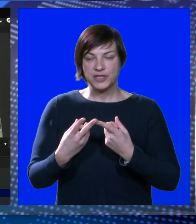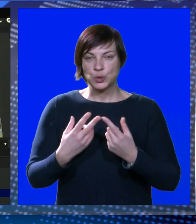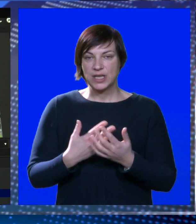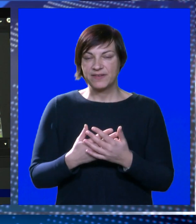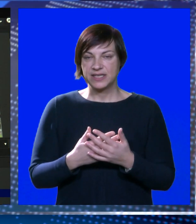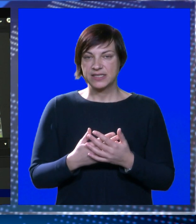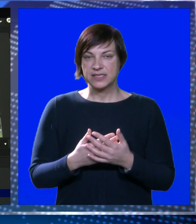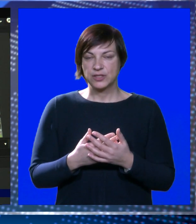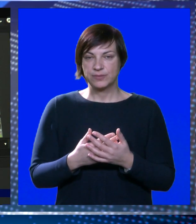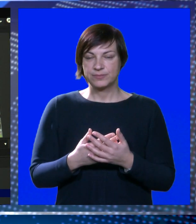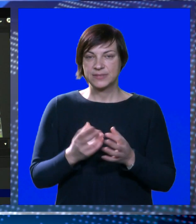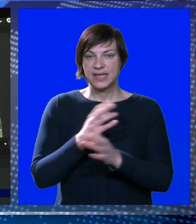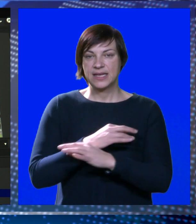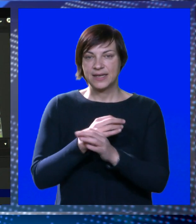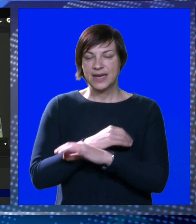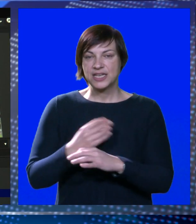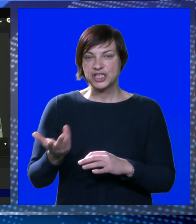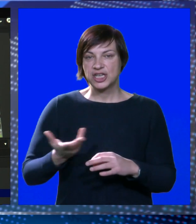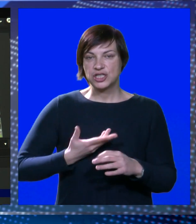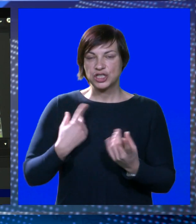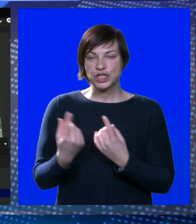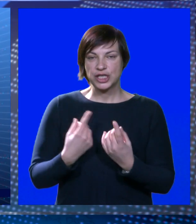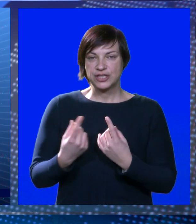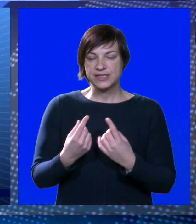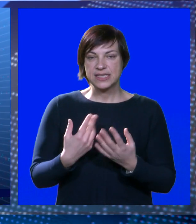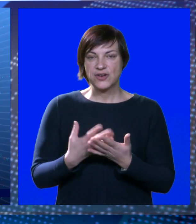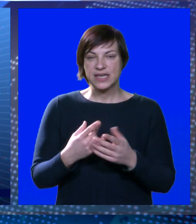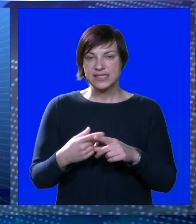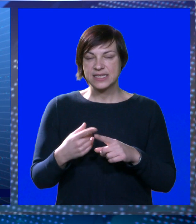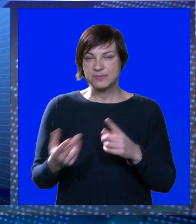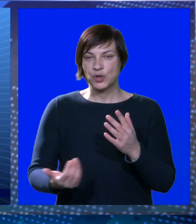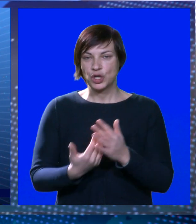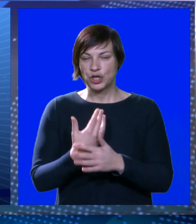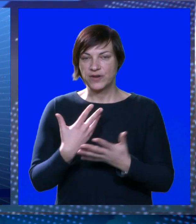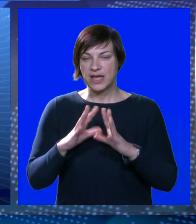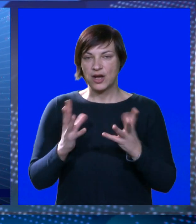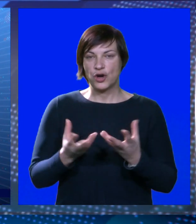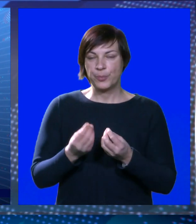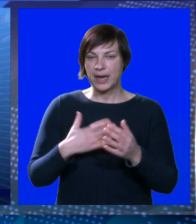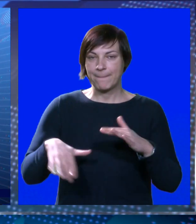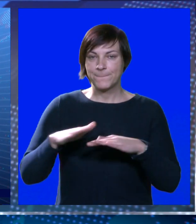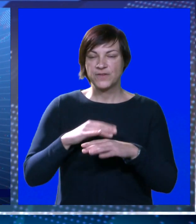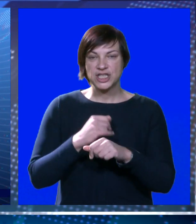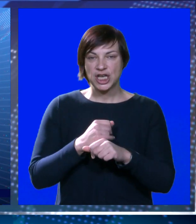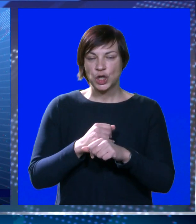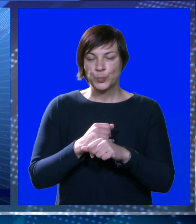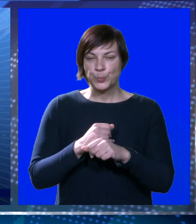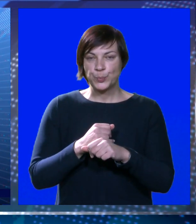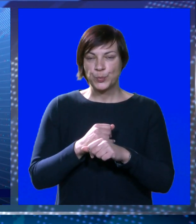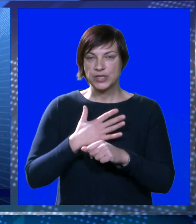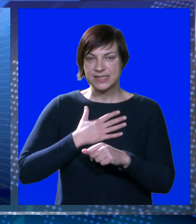televiziju. Nažalost došlo je do situacije da radi nevonastalog objema povećanog posla